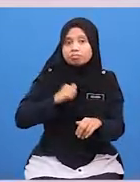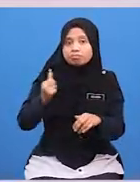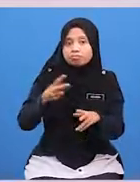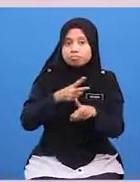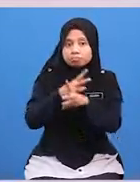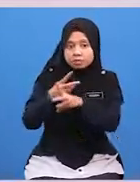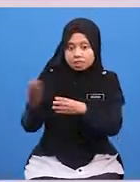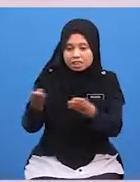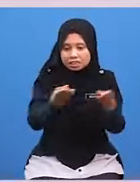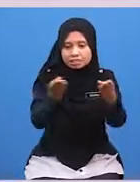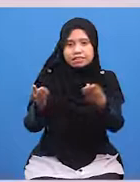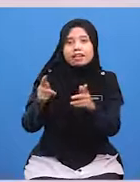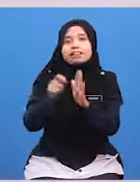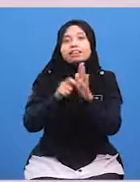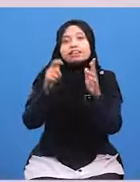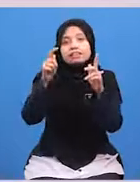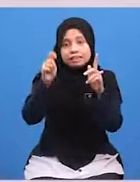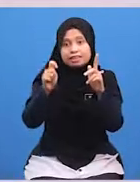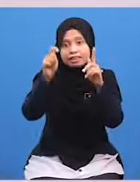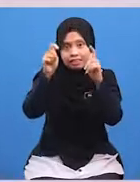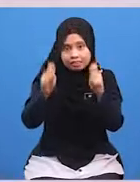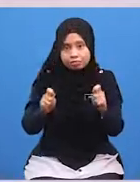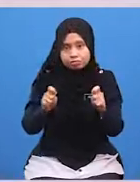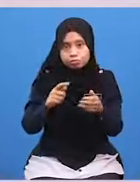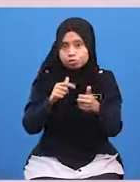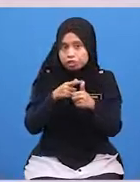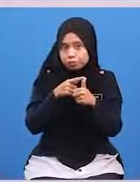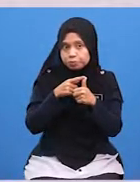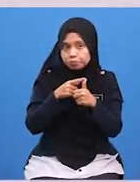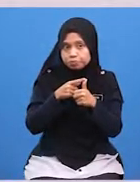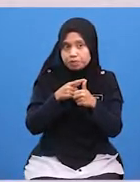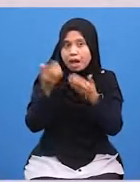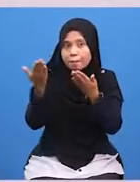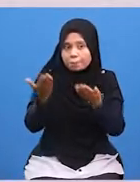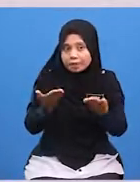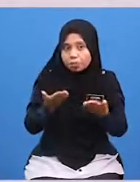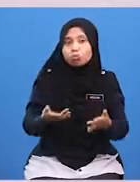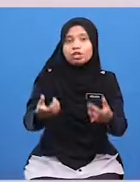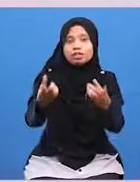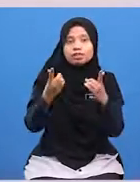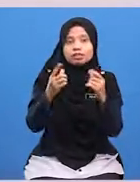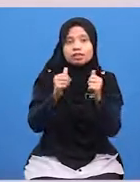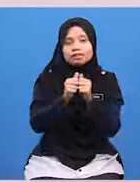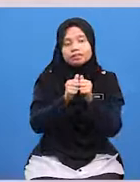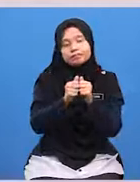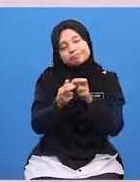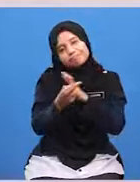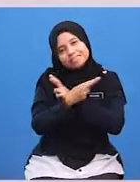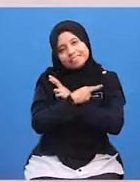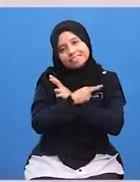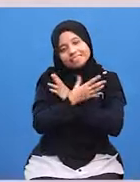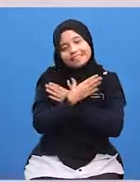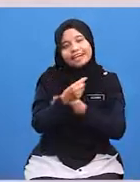Tetamu Adab yang Pertama Menyambut Kedatangan Dengan Mesra